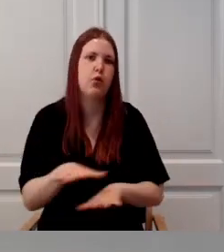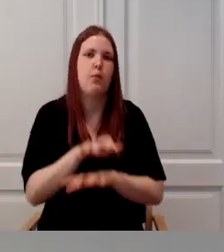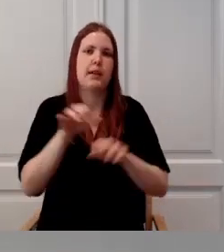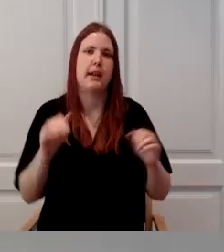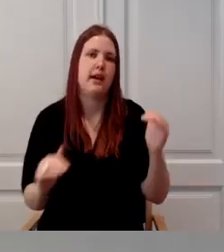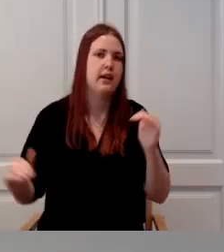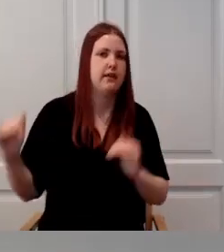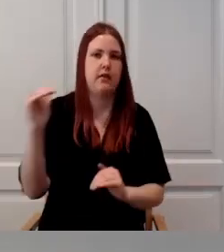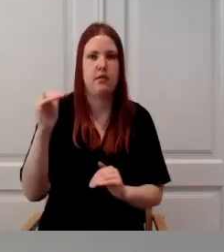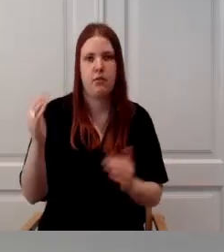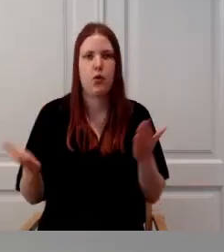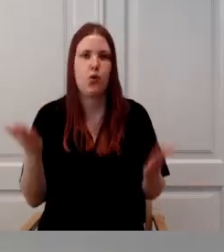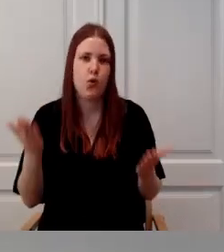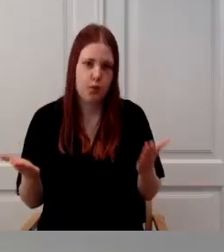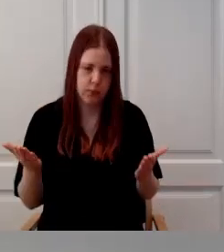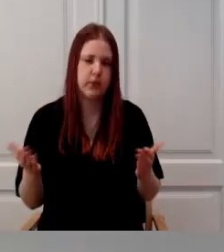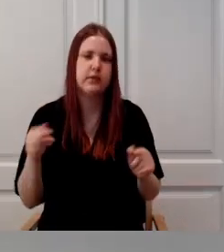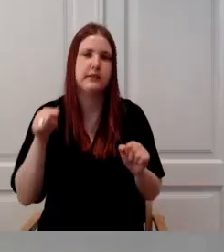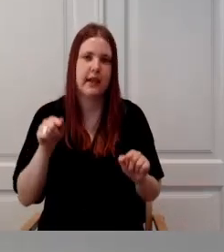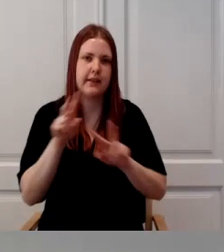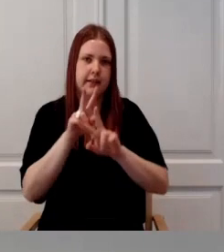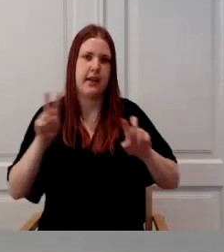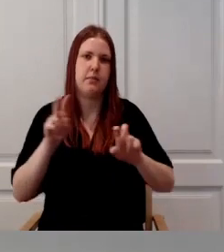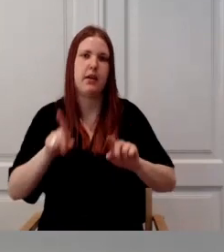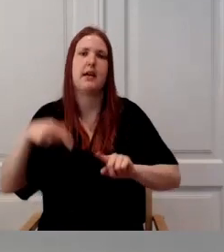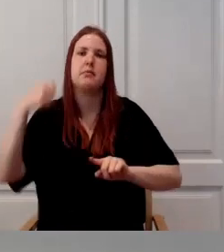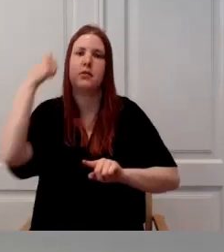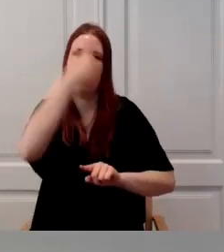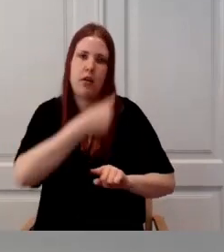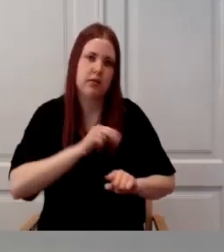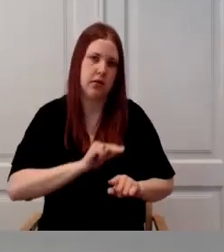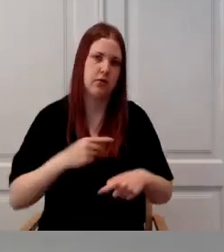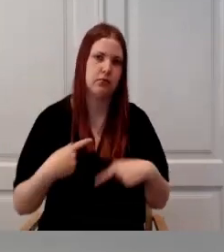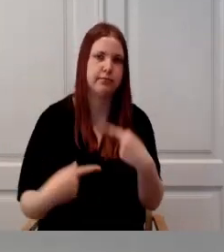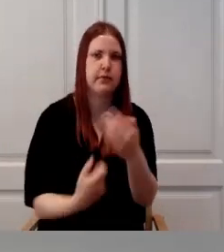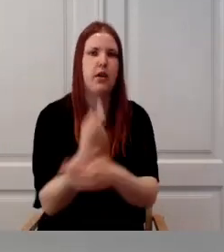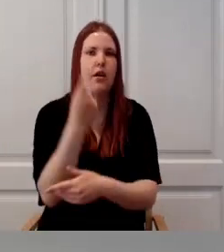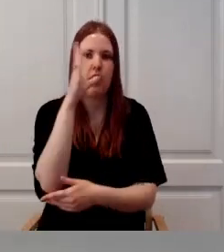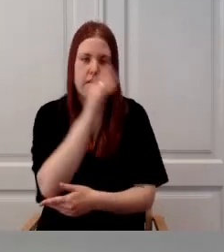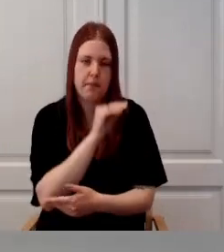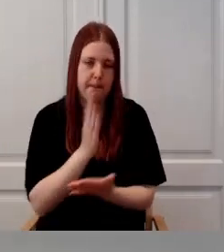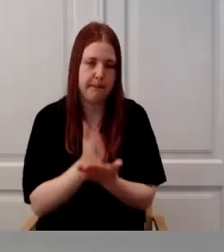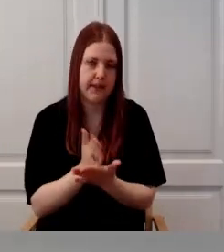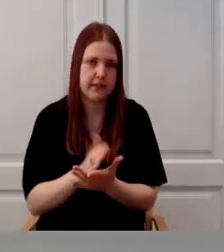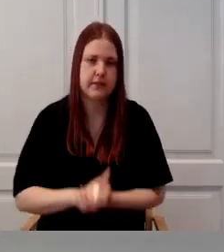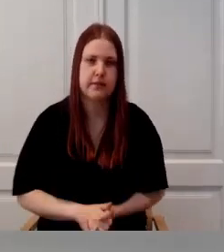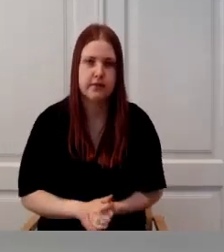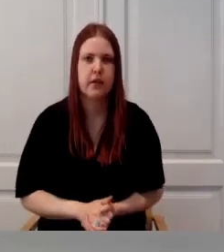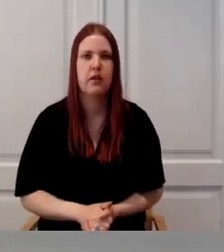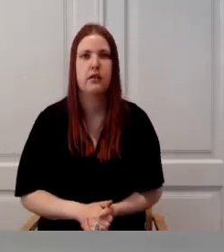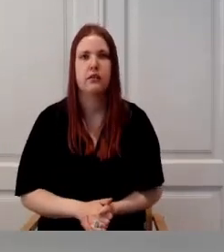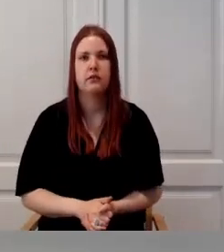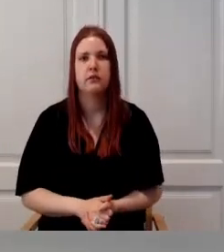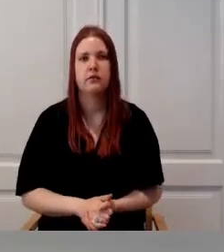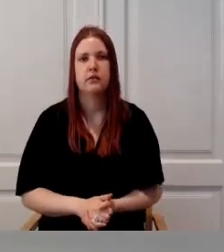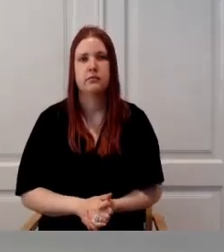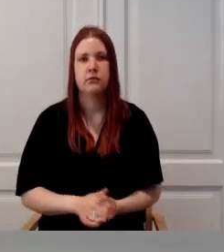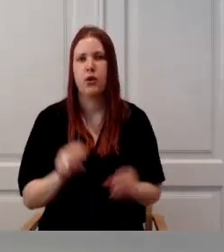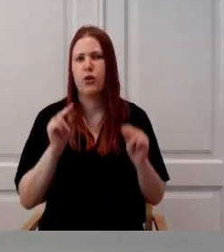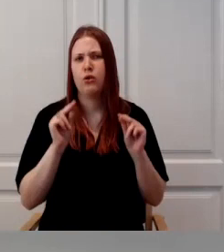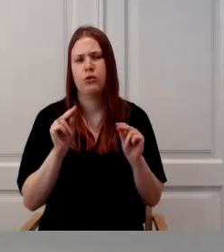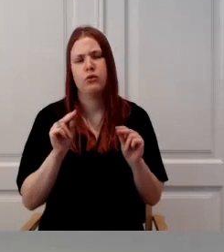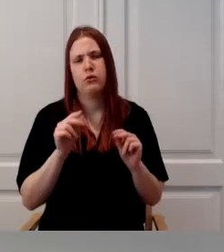aasta alguses hakkab kasutusse minema. Et noh, loomulikult ma igaks kus kordame, et siin taustal ei toimu